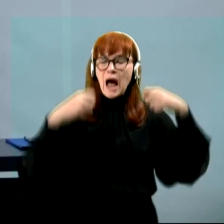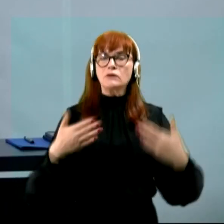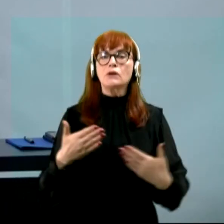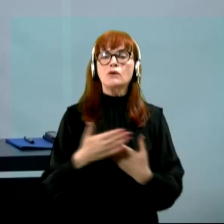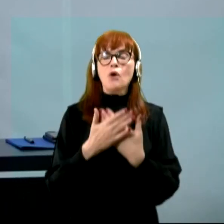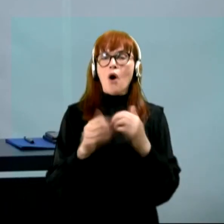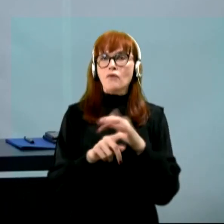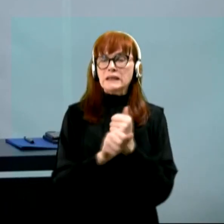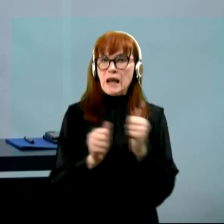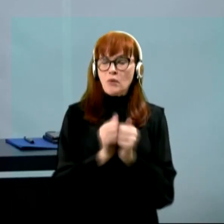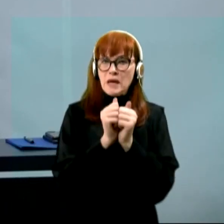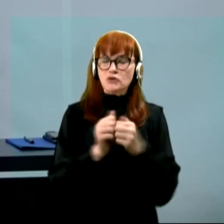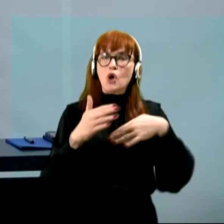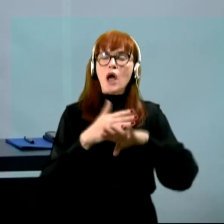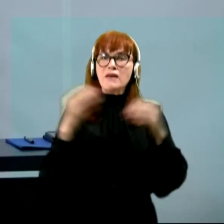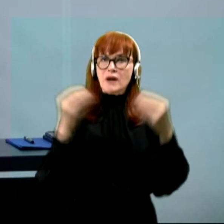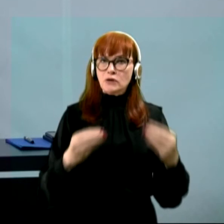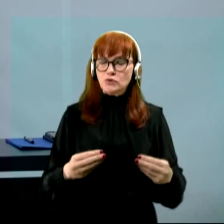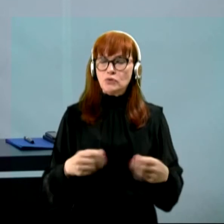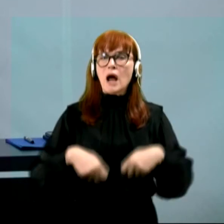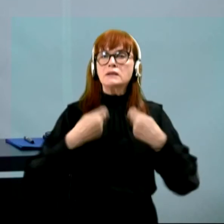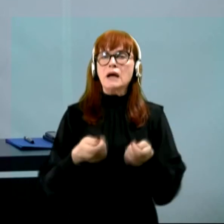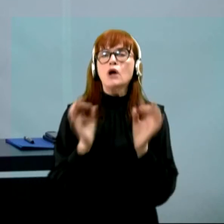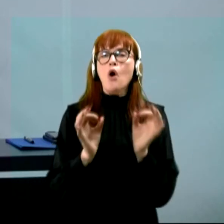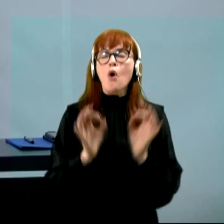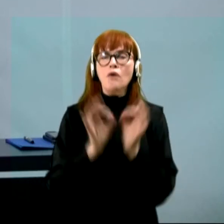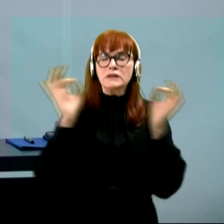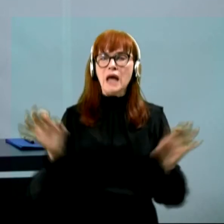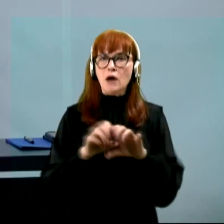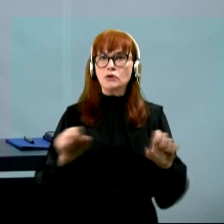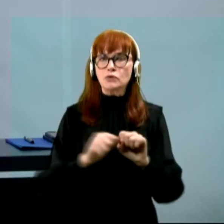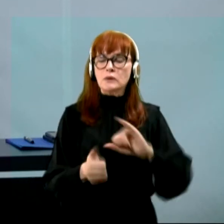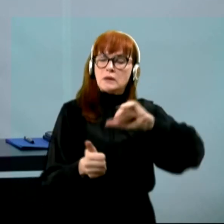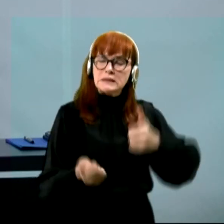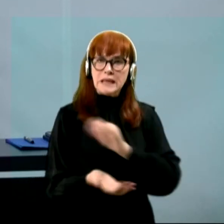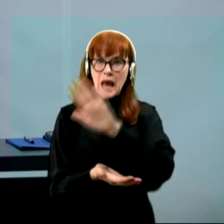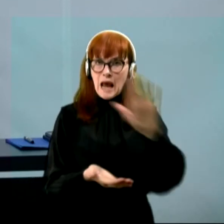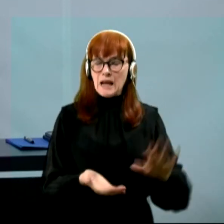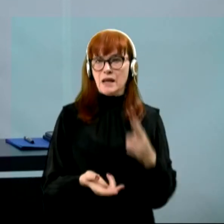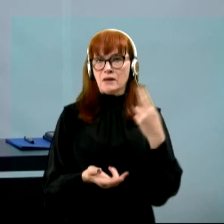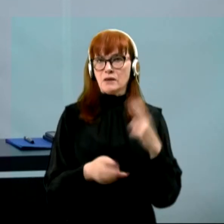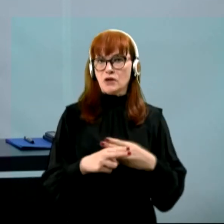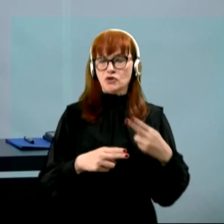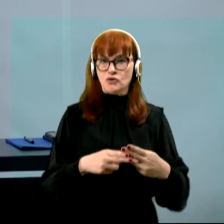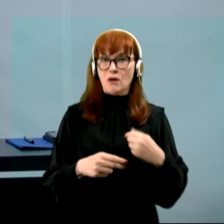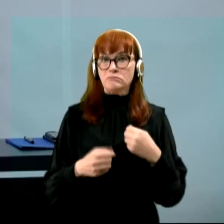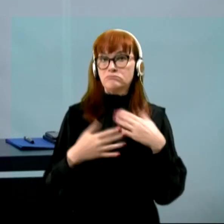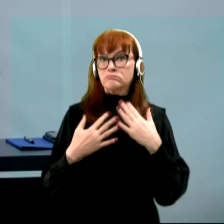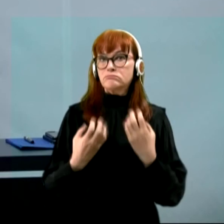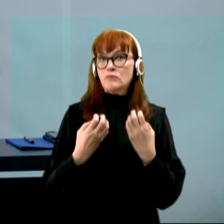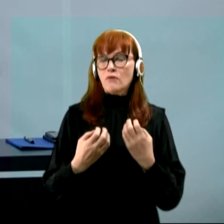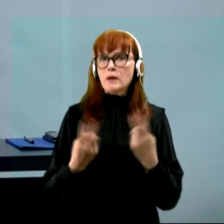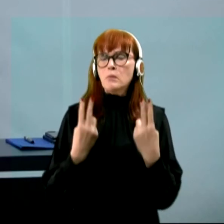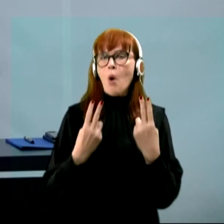delovnih mest in zagotavljanje kakovostnih javnih storitev po celotni državi. Tudi jaz bi se dotaknal pomembnega pristopa